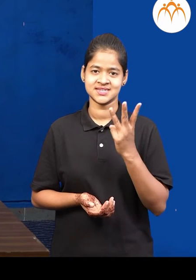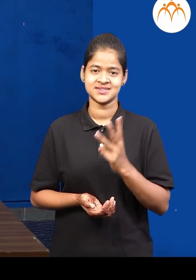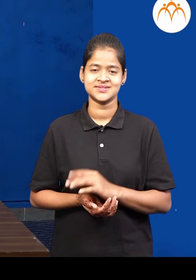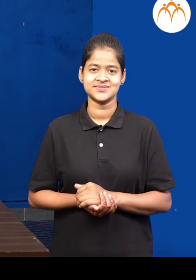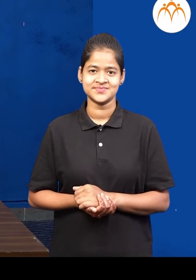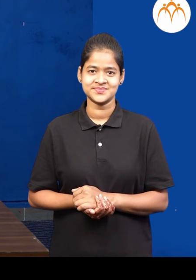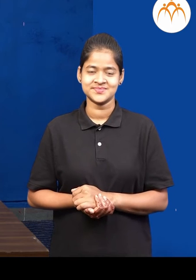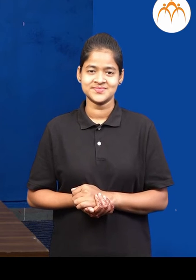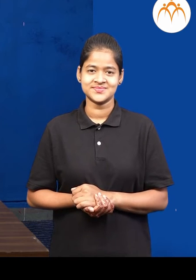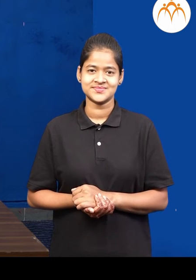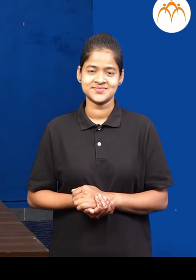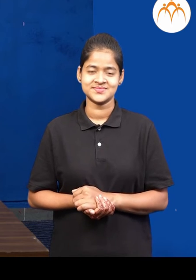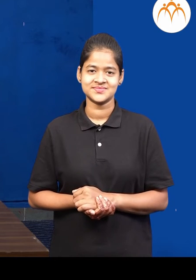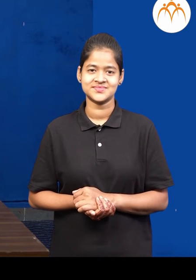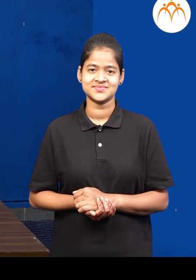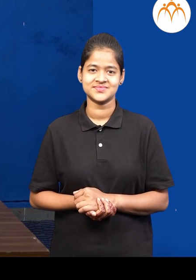तीन